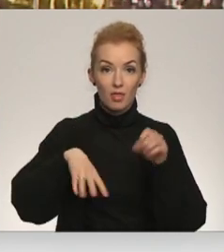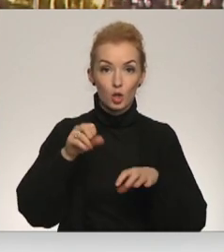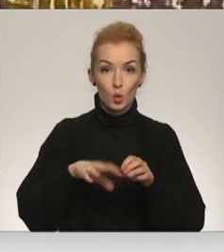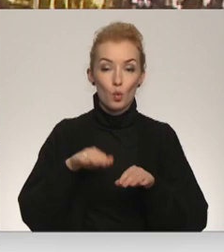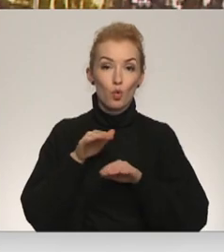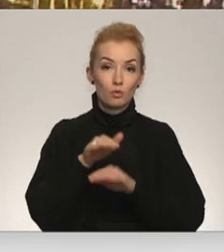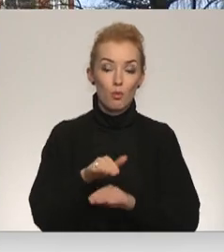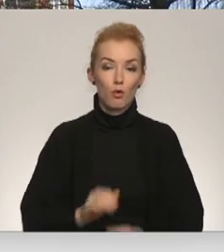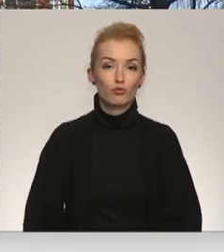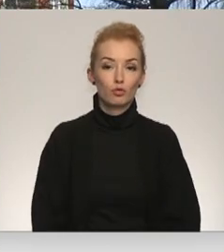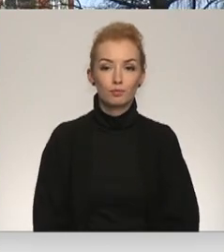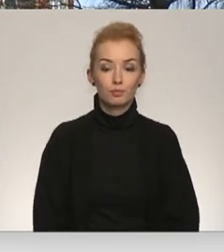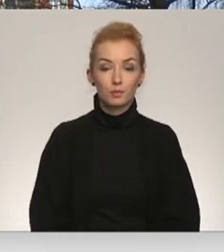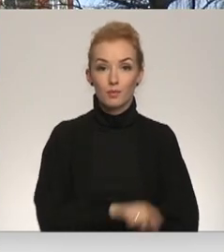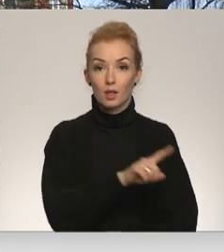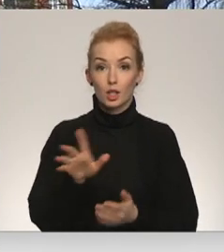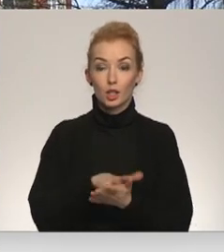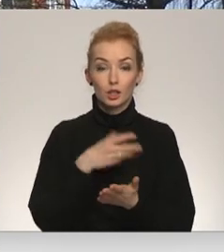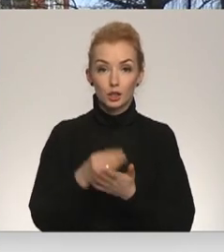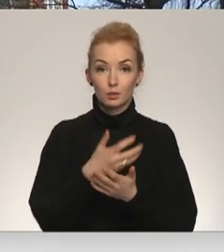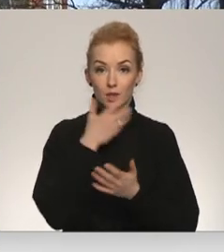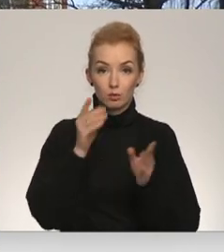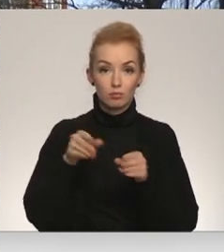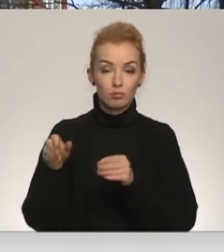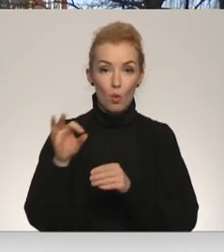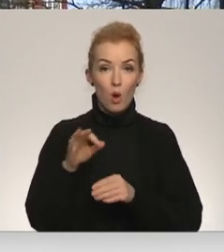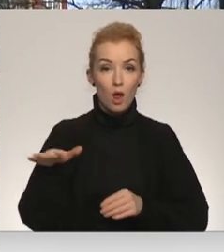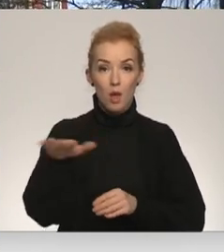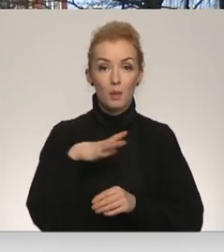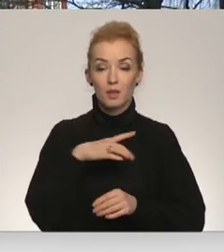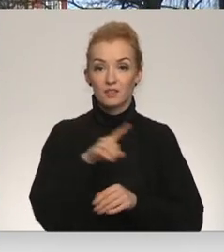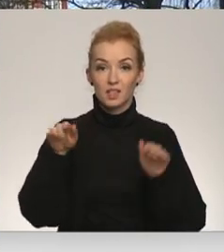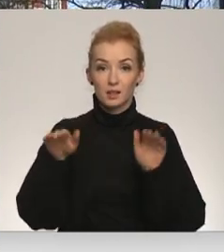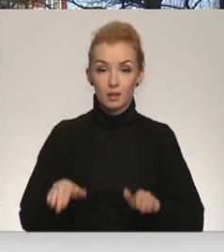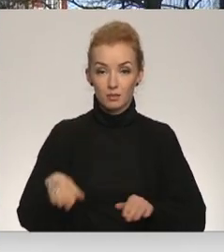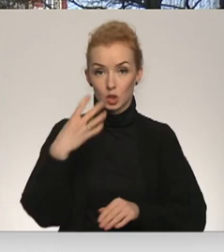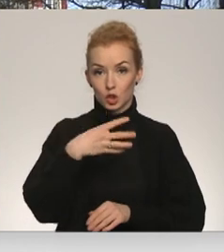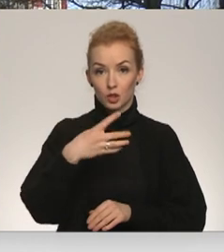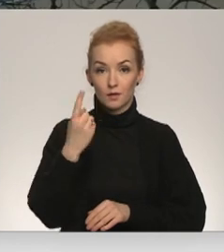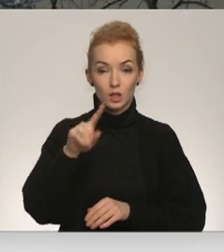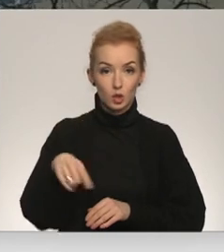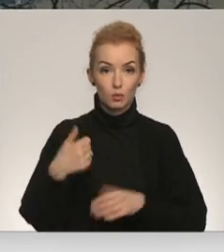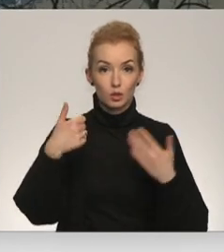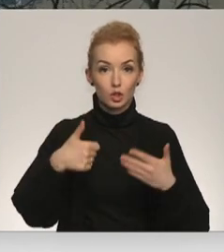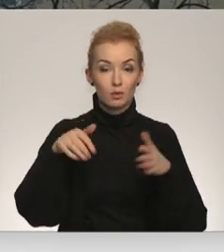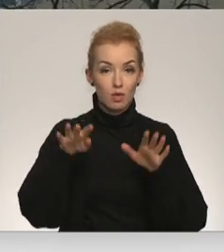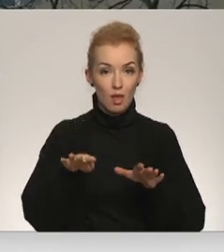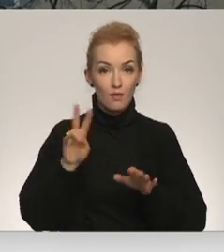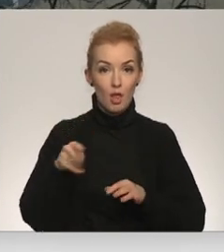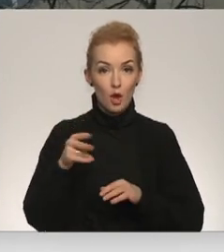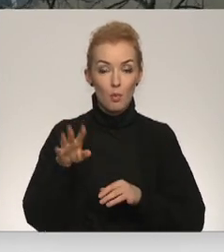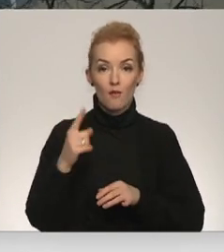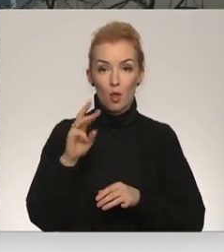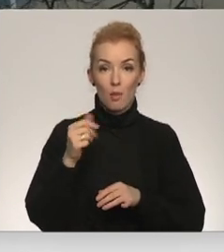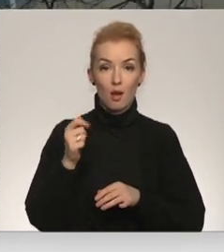glabāšanu. Līdz šim siltuma enerģijas tarifs olainē bija viens no zemākajiem – 41,69 eiro par